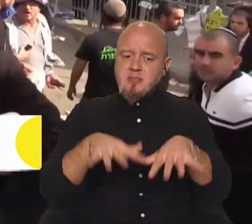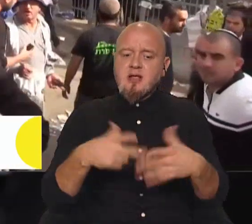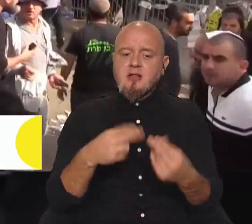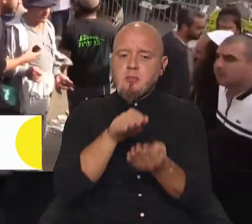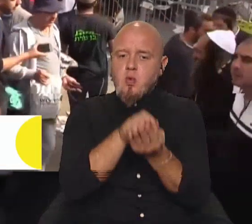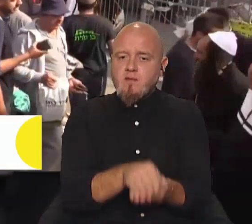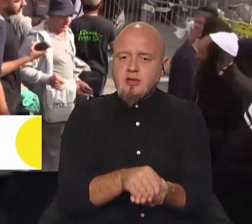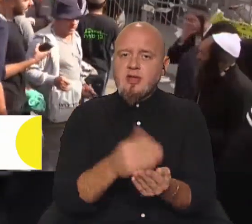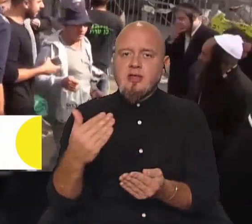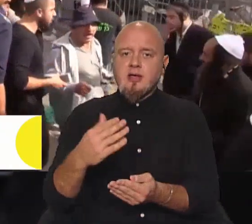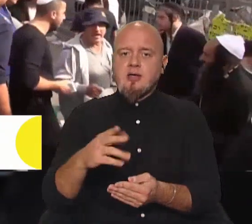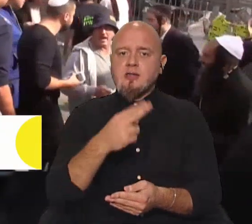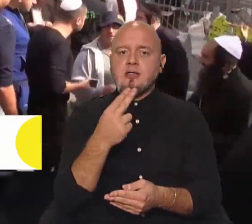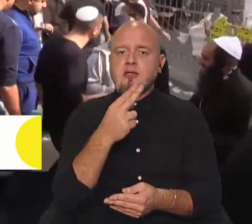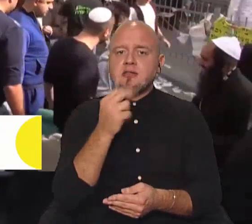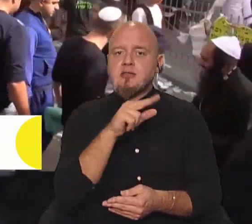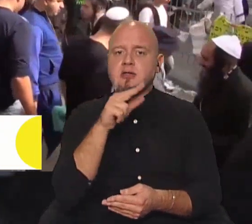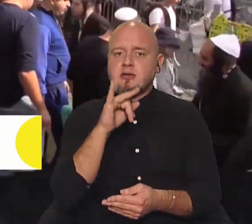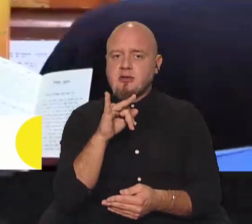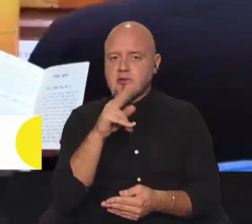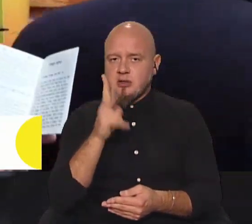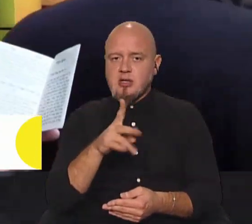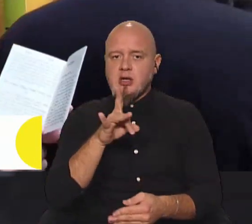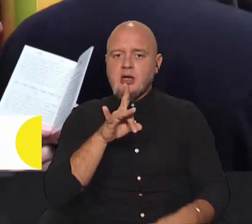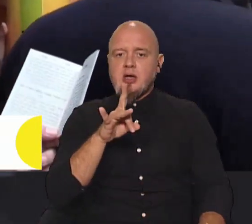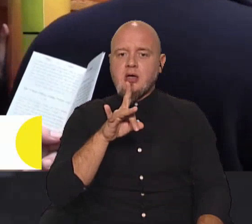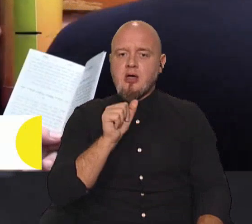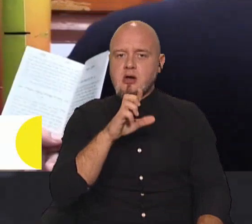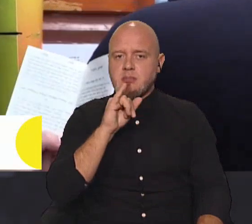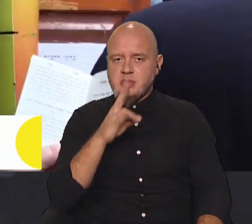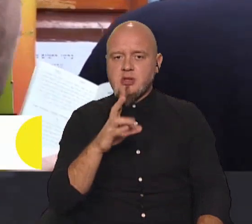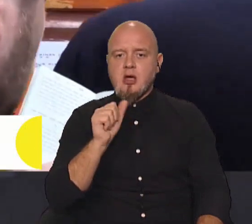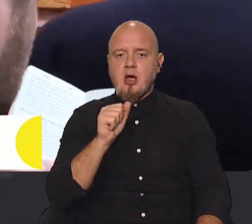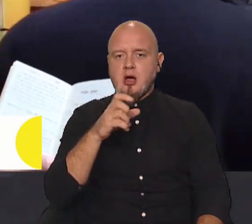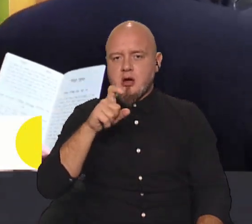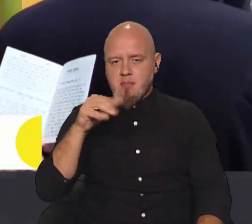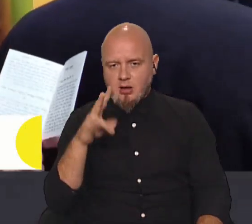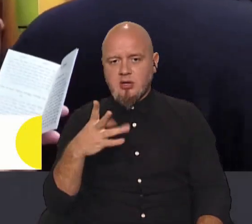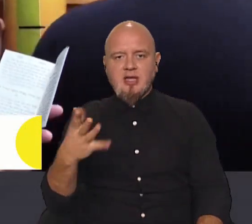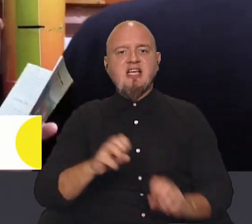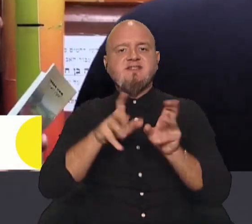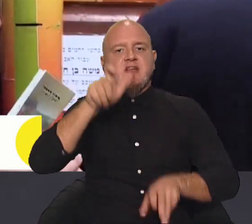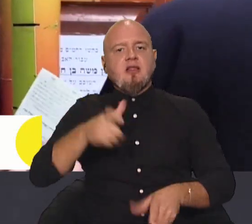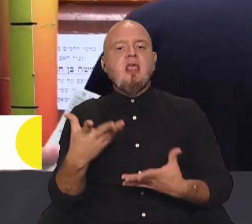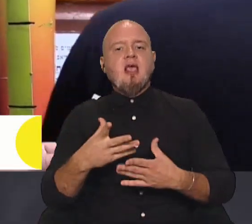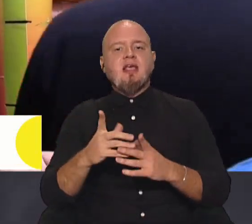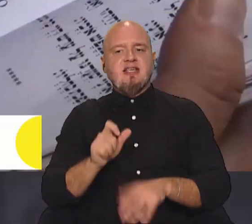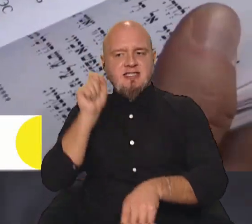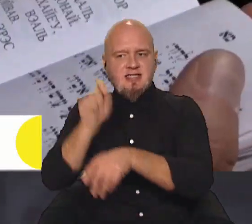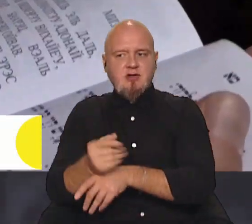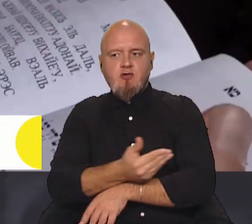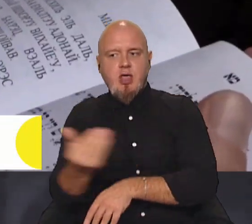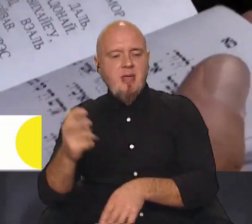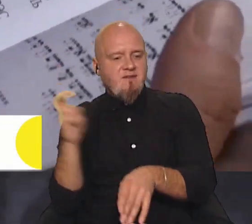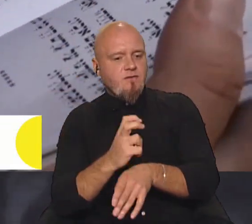похований їх цадик Рабінахман, святий, який завіщував їм відвідувати кожного